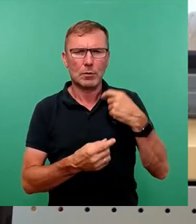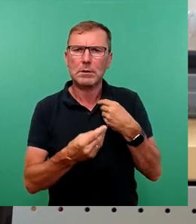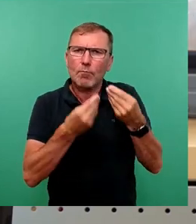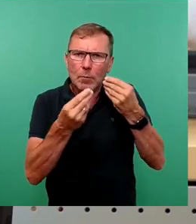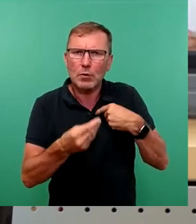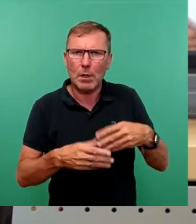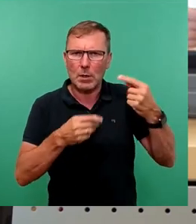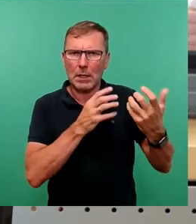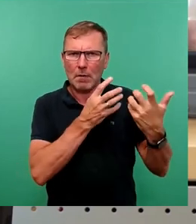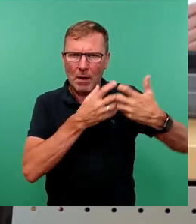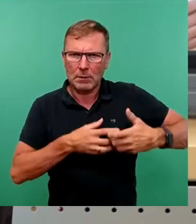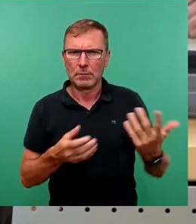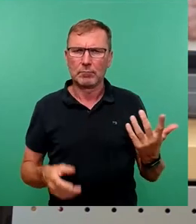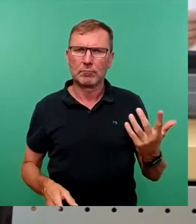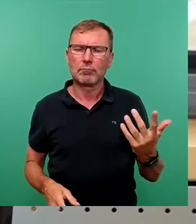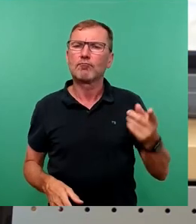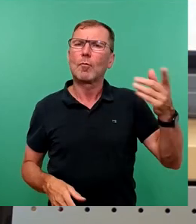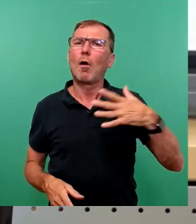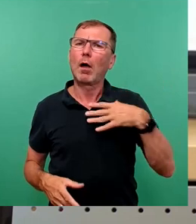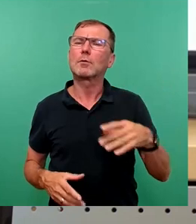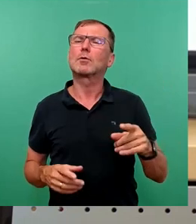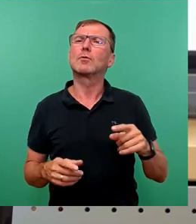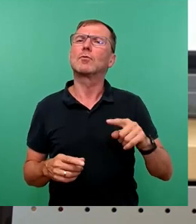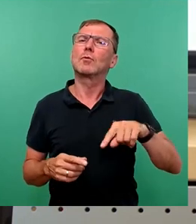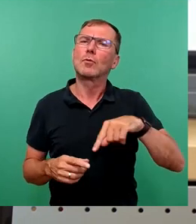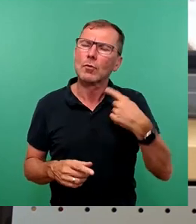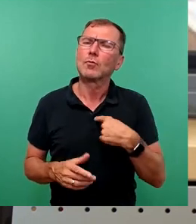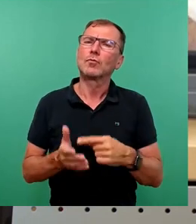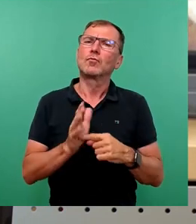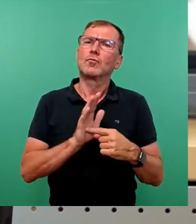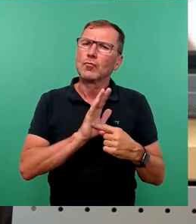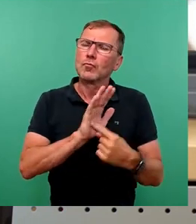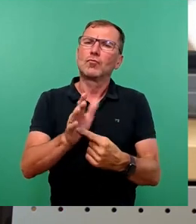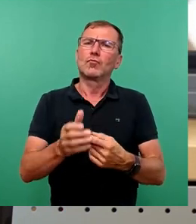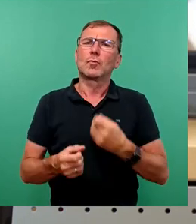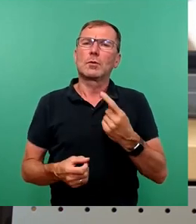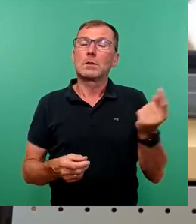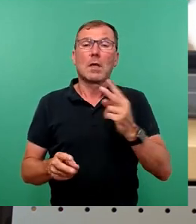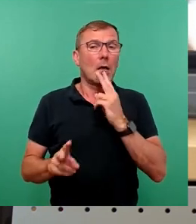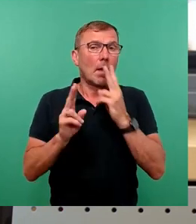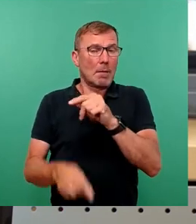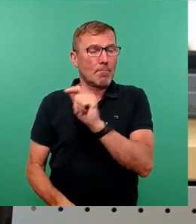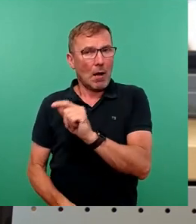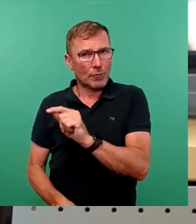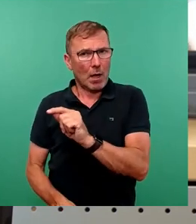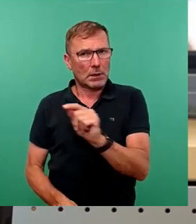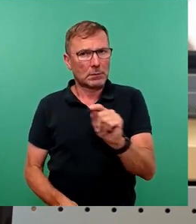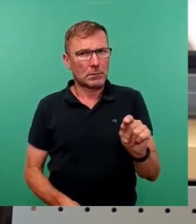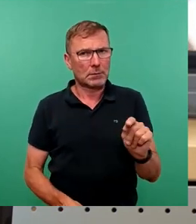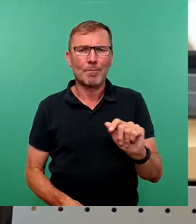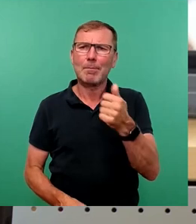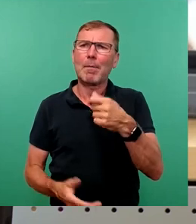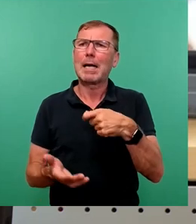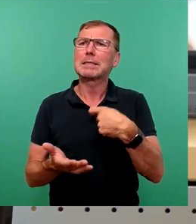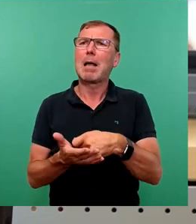gehen. Er hat dann uns dargelegt, überzeugend, dass bei den Beauftragten eigentlich die meisten Mittel schon